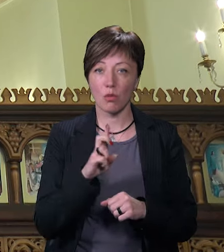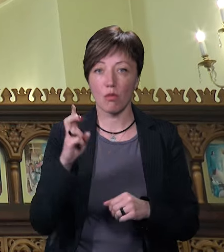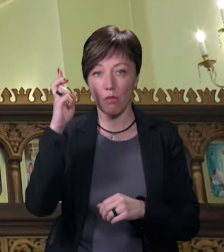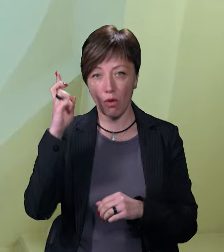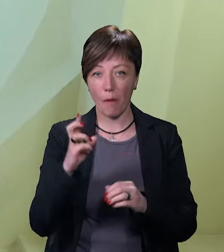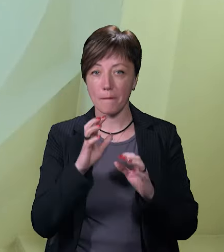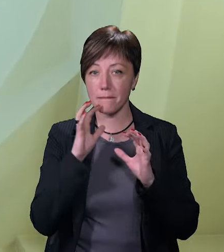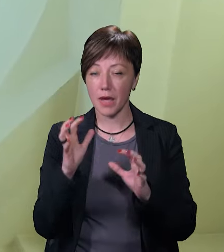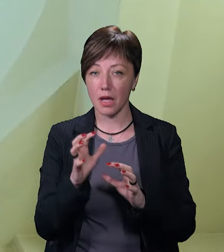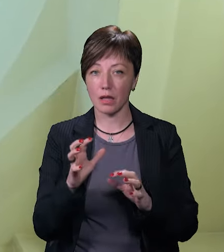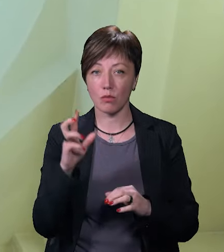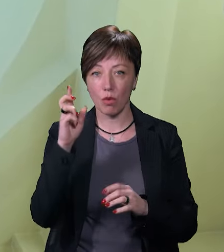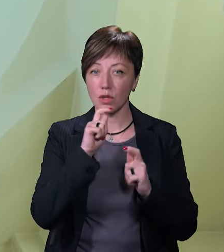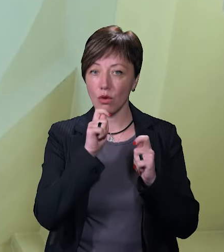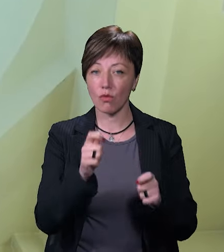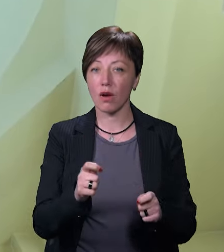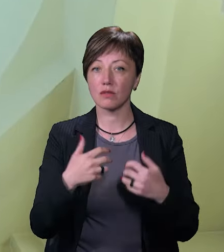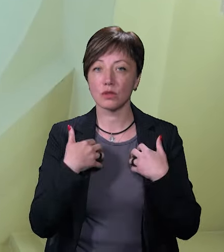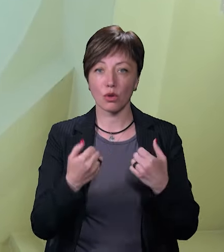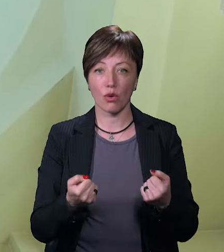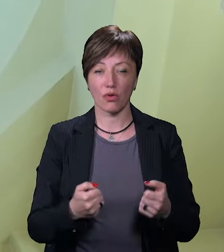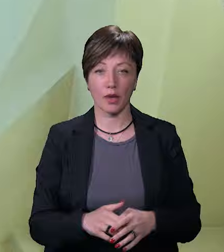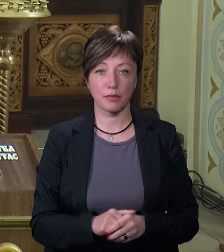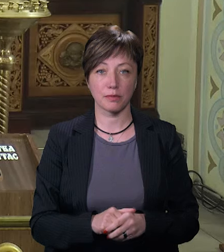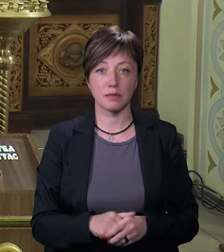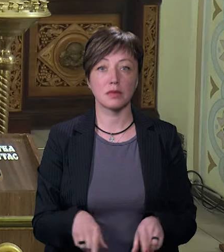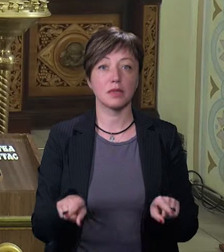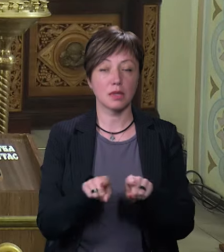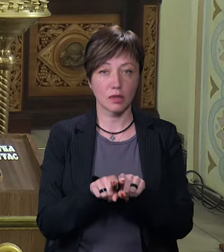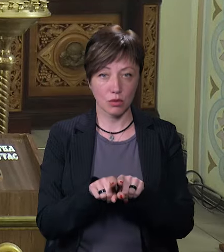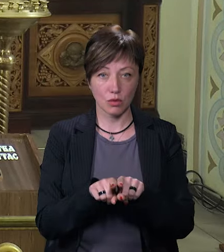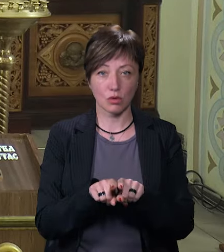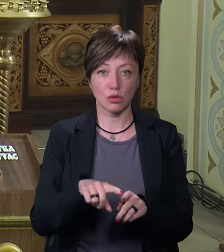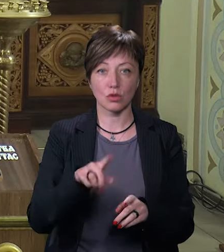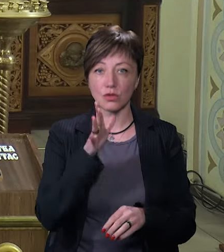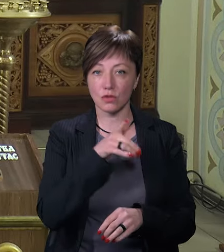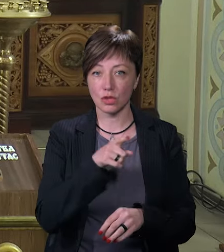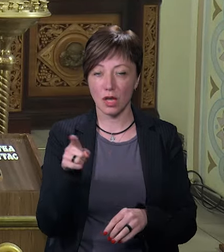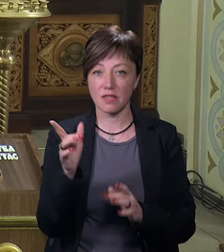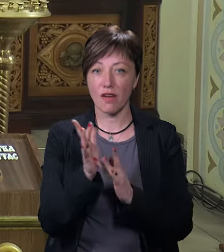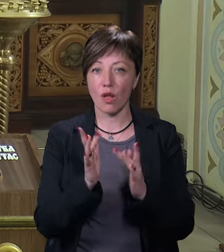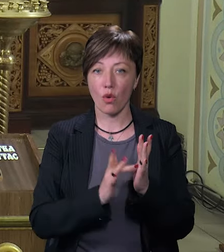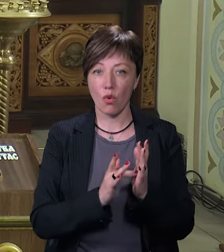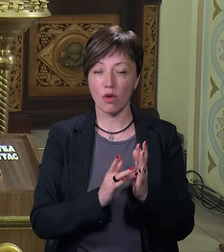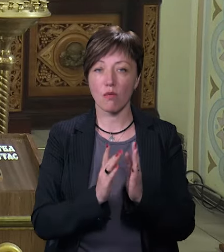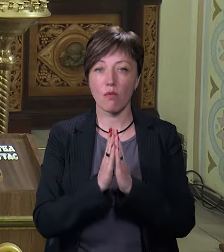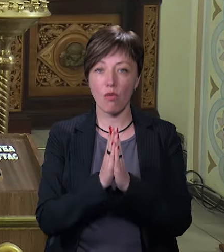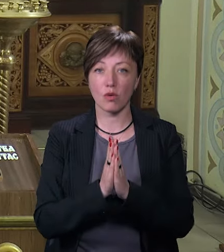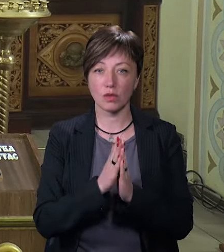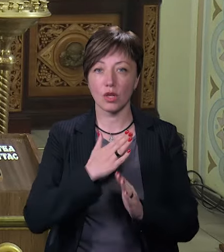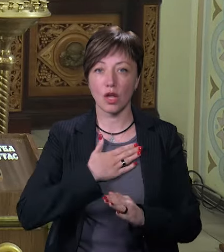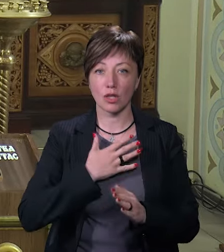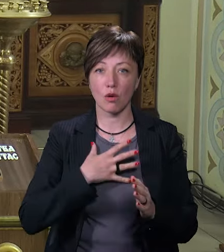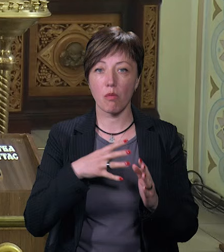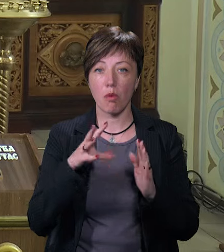їх беріг, щоби Бог дарував їм здоров'я. Але також у час Великодні ми особливо молимося і за наших